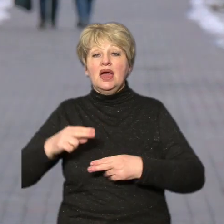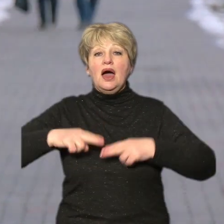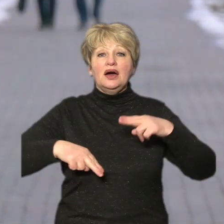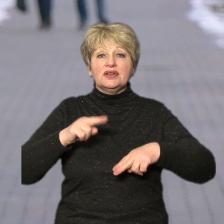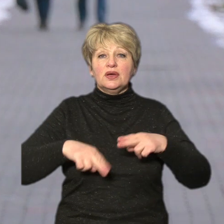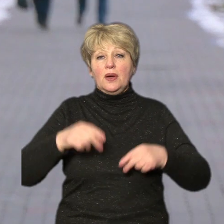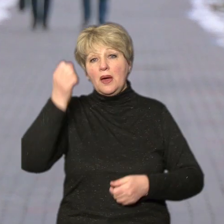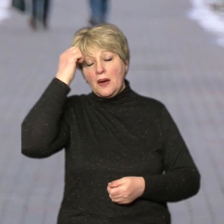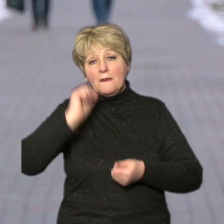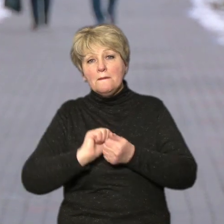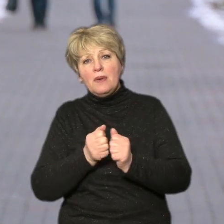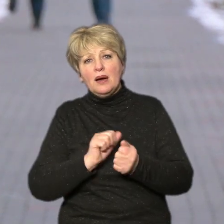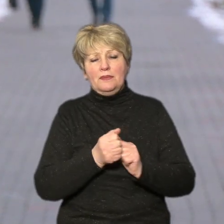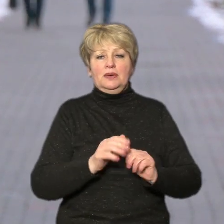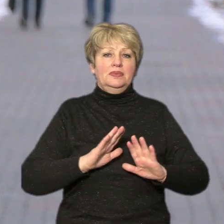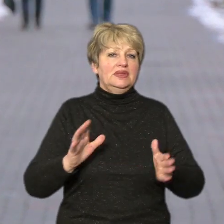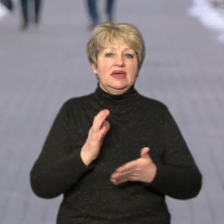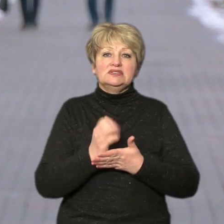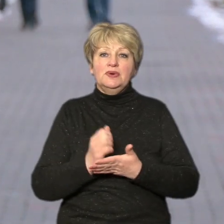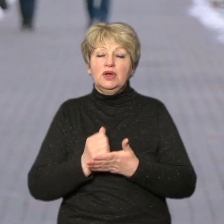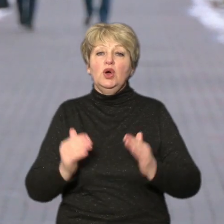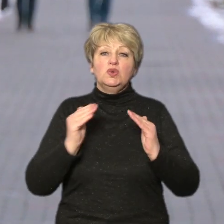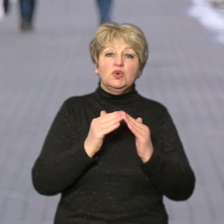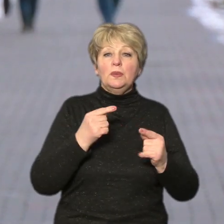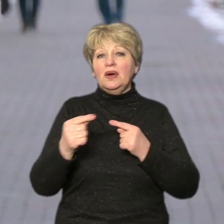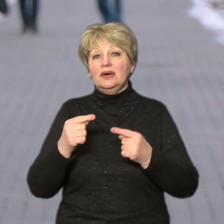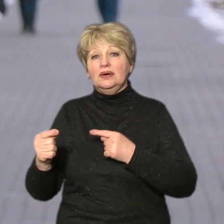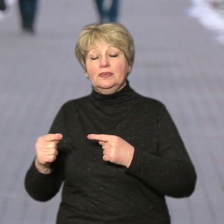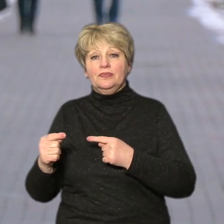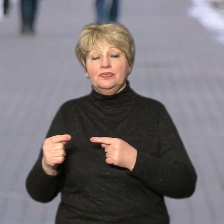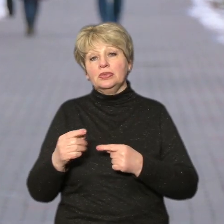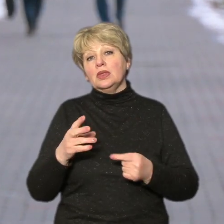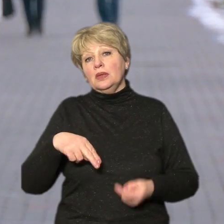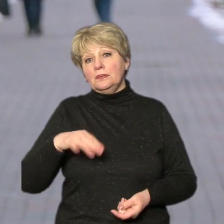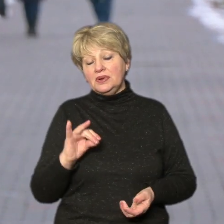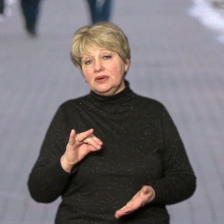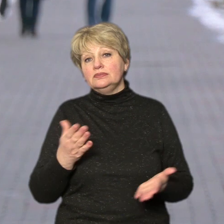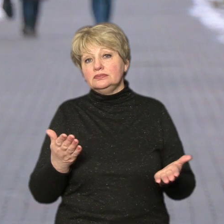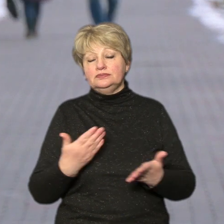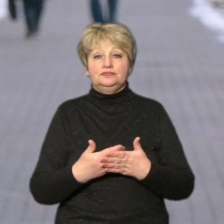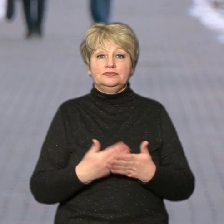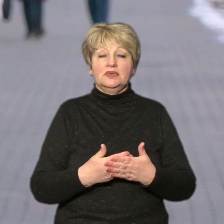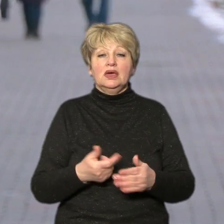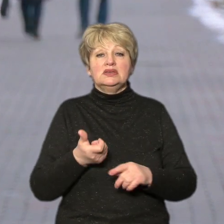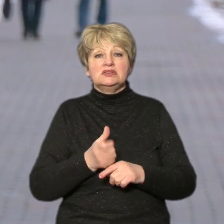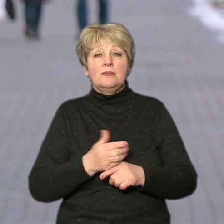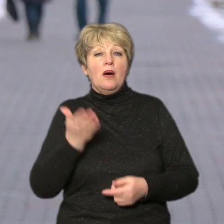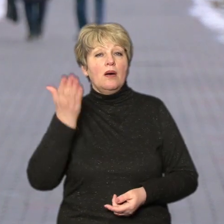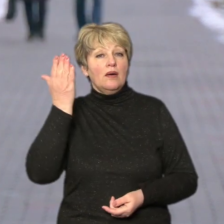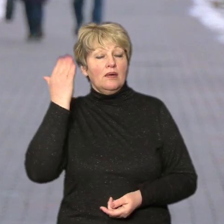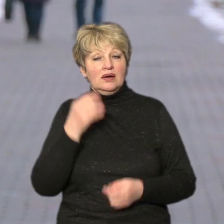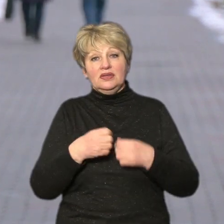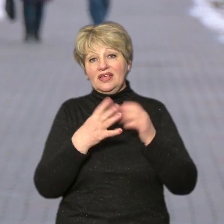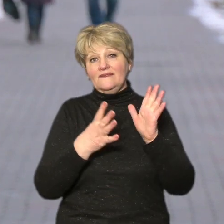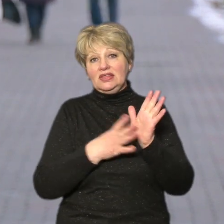пам'ятки, не збереглися будинки чи інші якісь об'єкти, ну, принаймні, десь, ну, самі на більш давнє, це 19 століття,